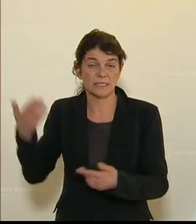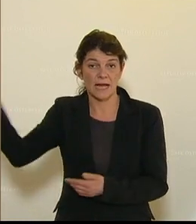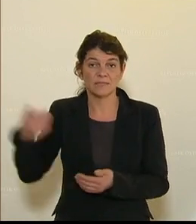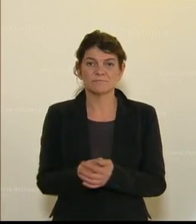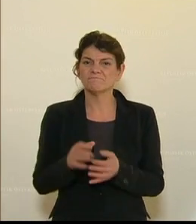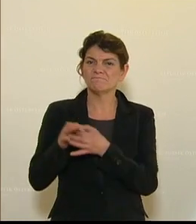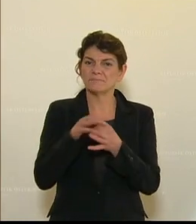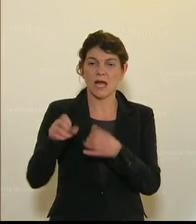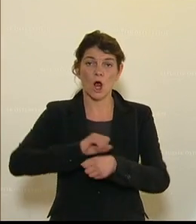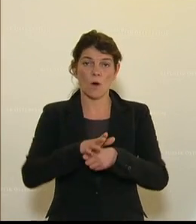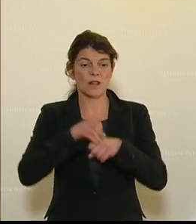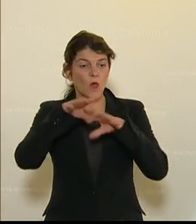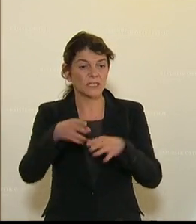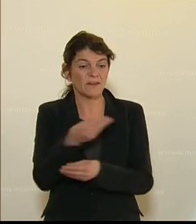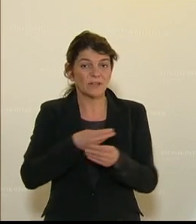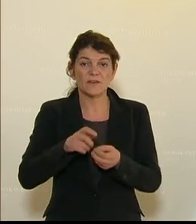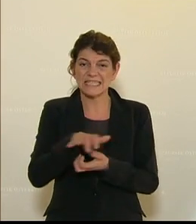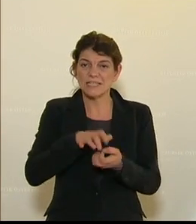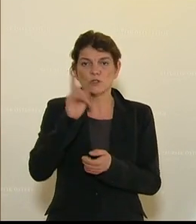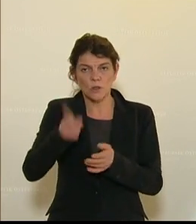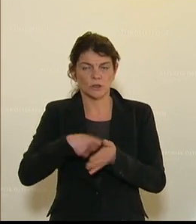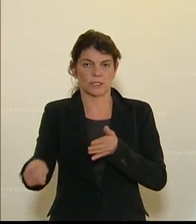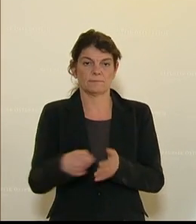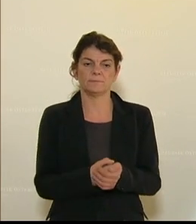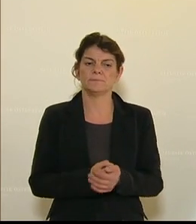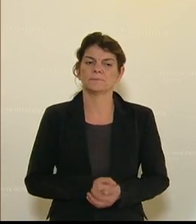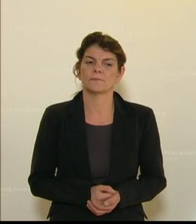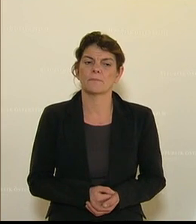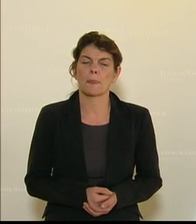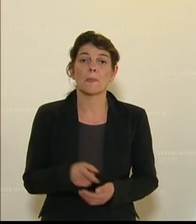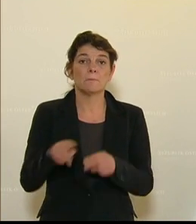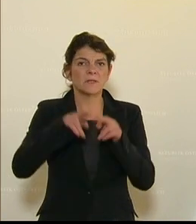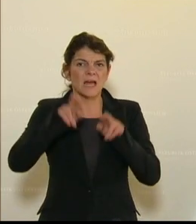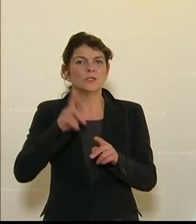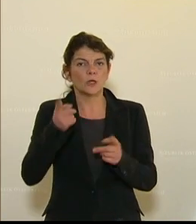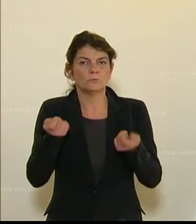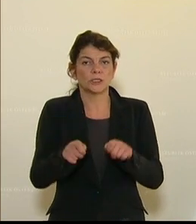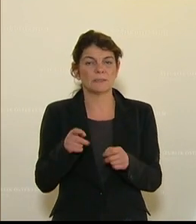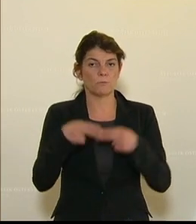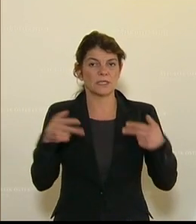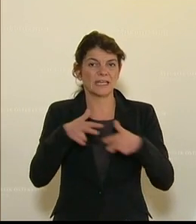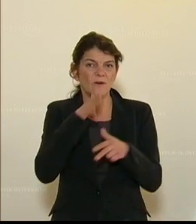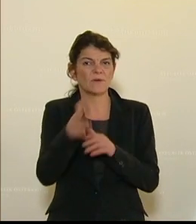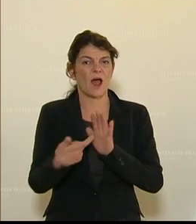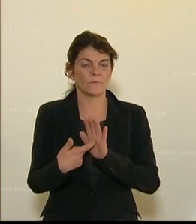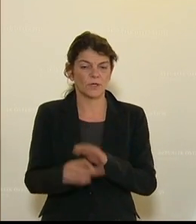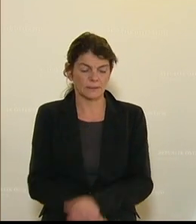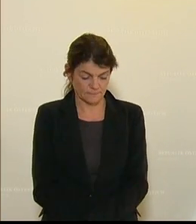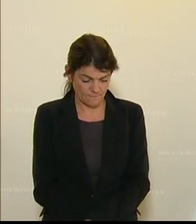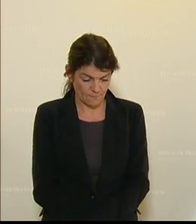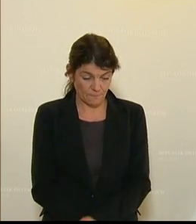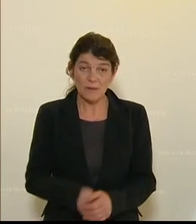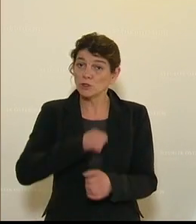im Zuge der Covid-19-Wirtschaftskrise streichen. Und zwar, der Nationalrat wolle beschließen, die Bundesregierung wird aufgefordert,